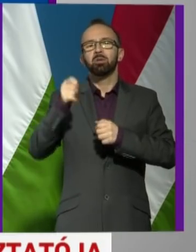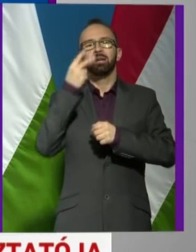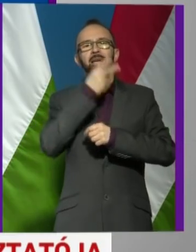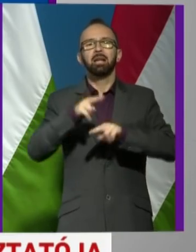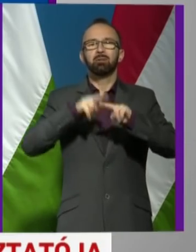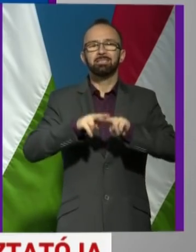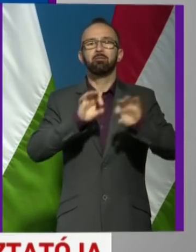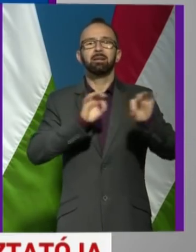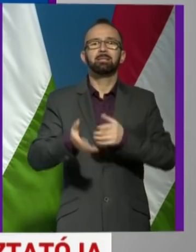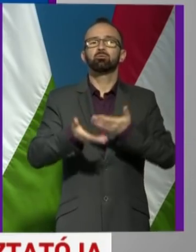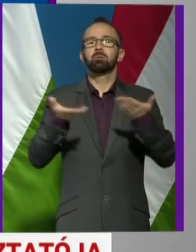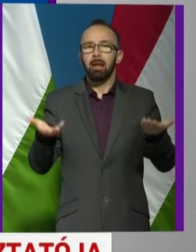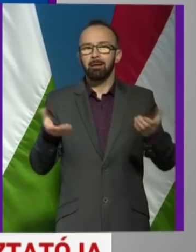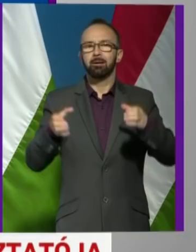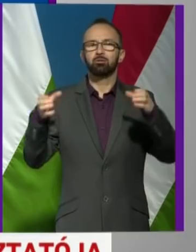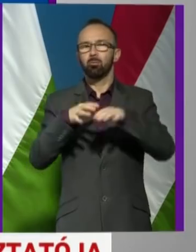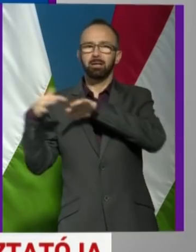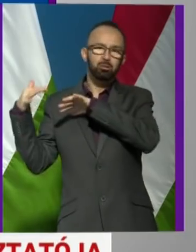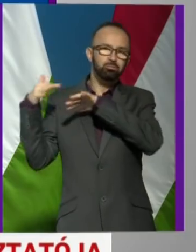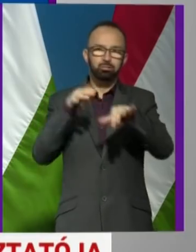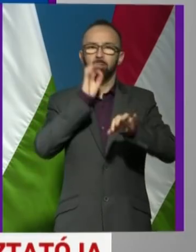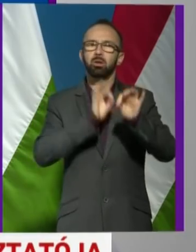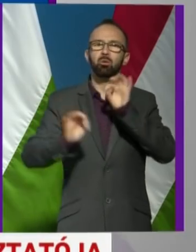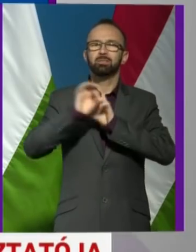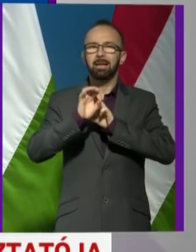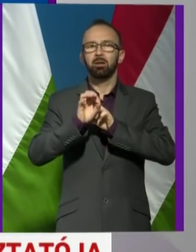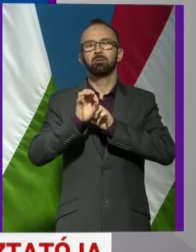ellátorrendszer arra, hogy tömegesen érkeznek haza Magyarországra.